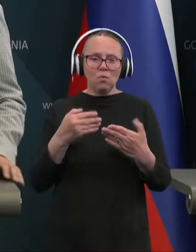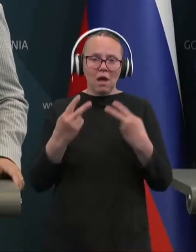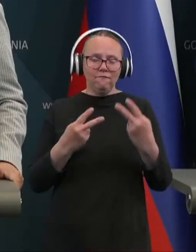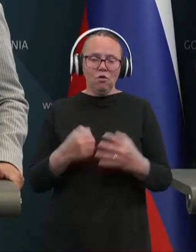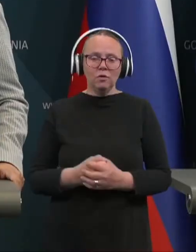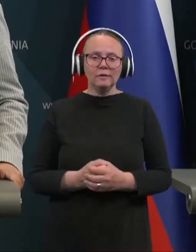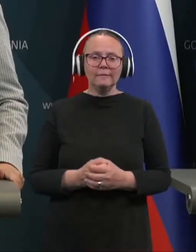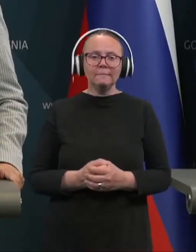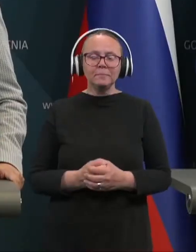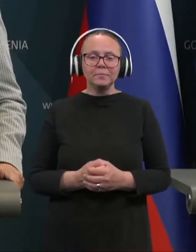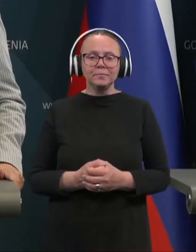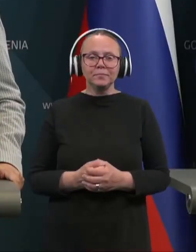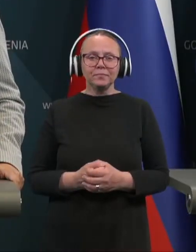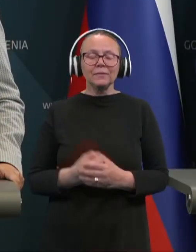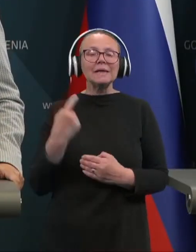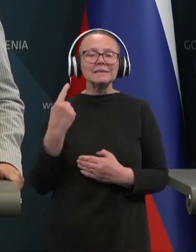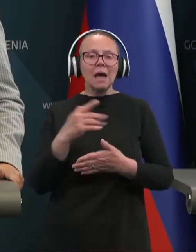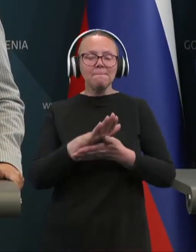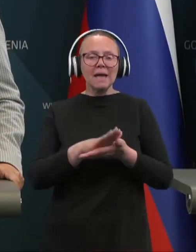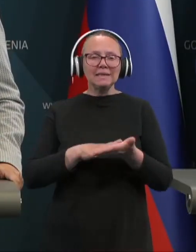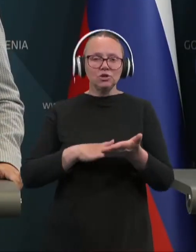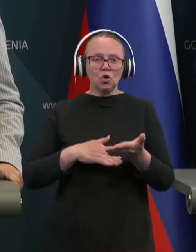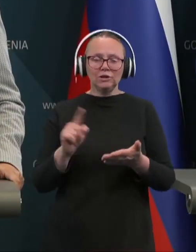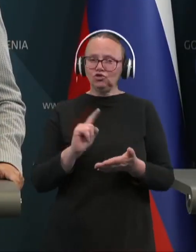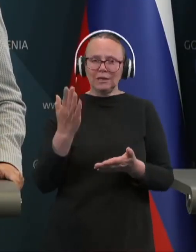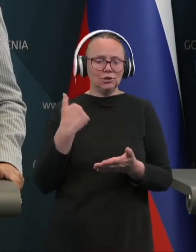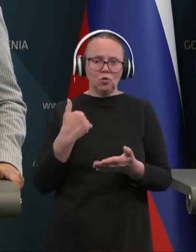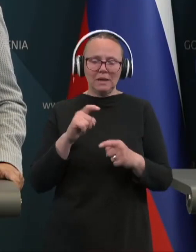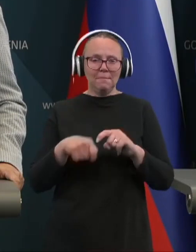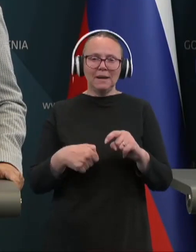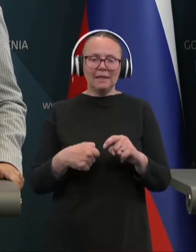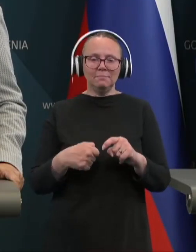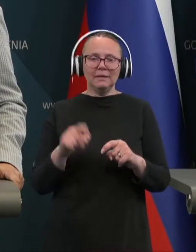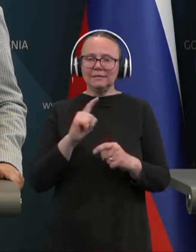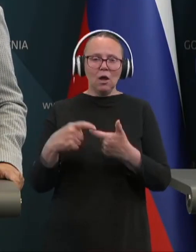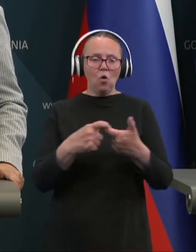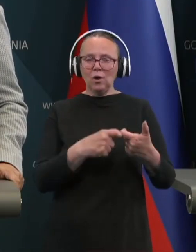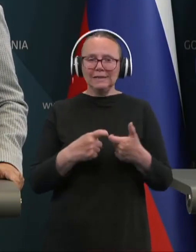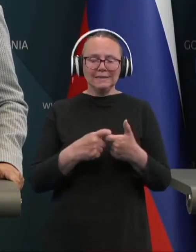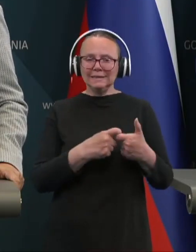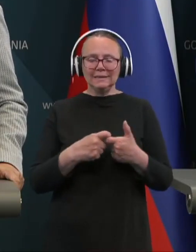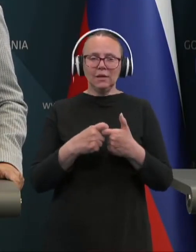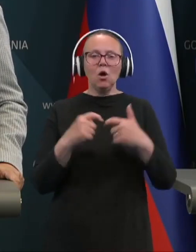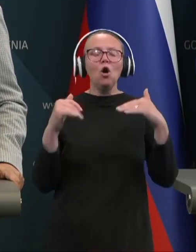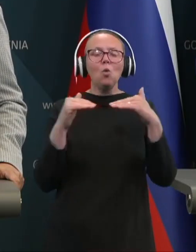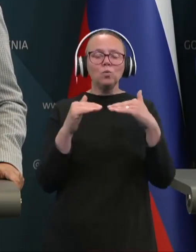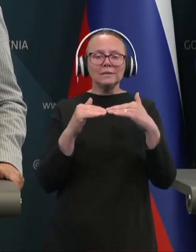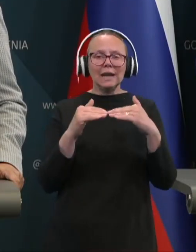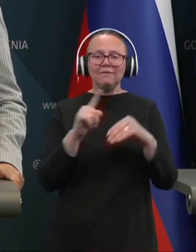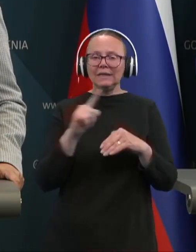Ja, sama izhodišča nise bila predmet nekolicijskih uskljevanj, niti